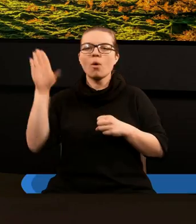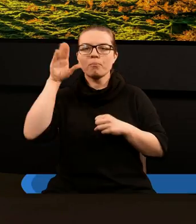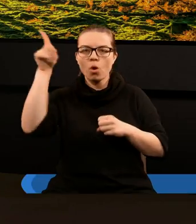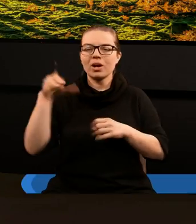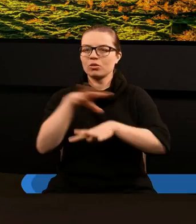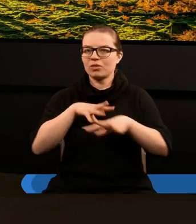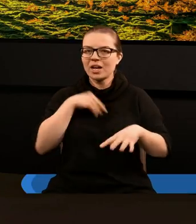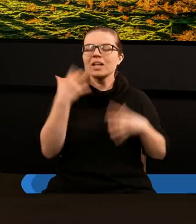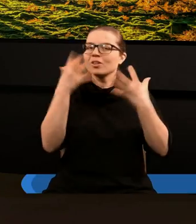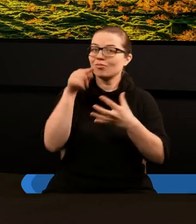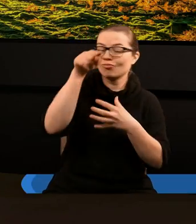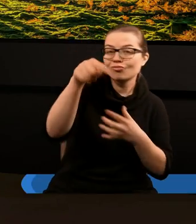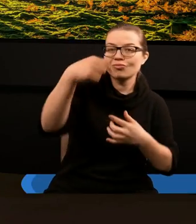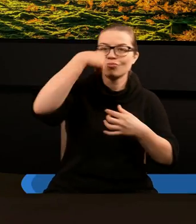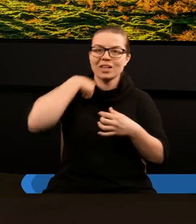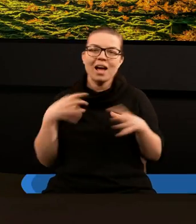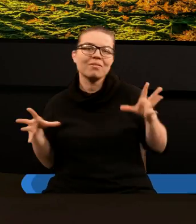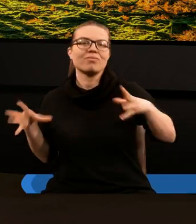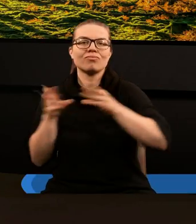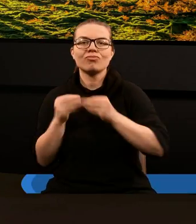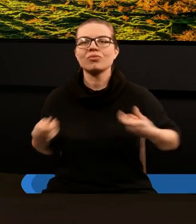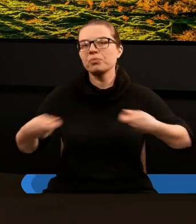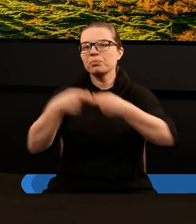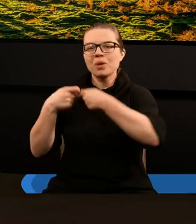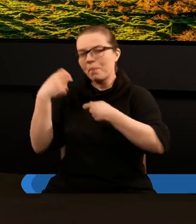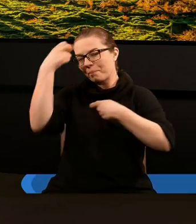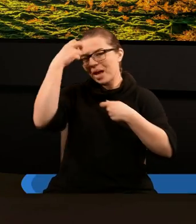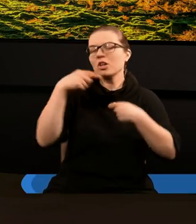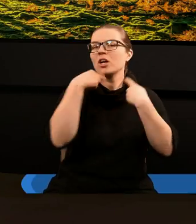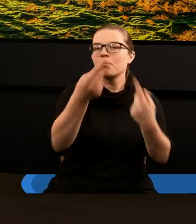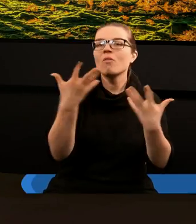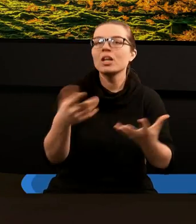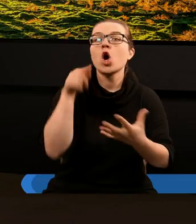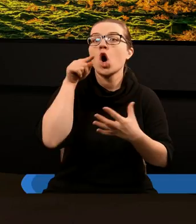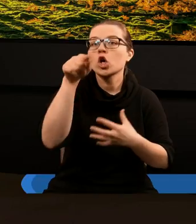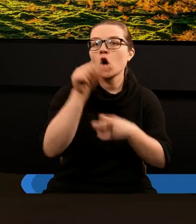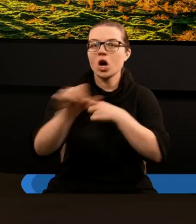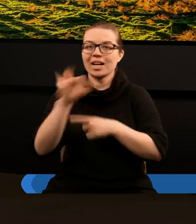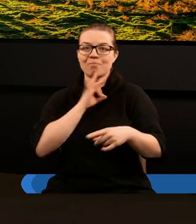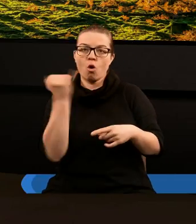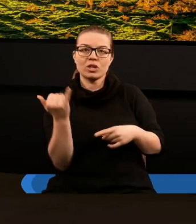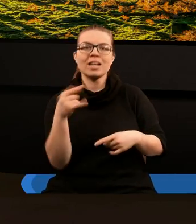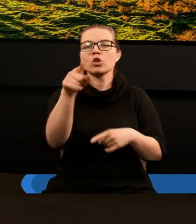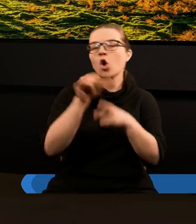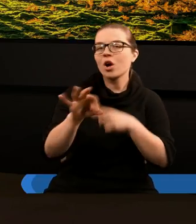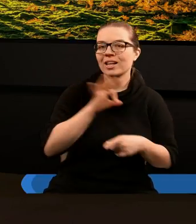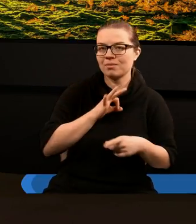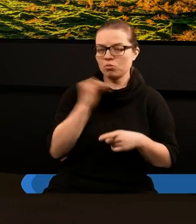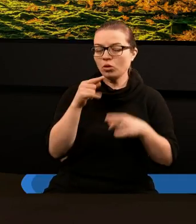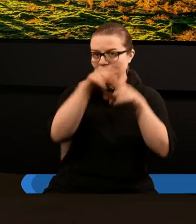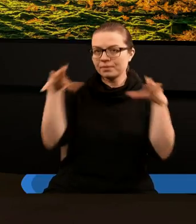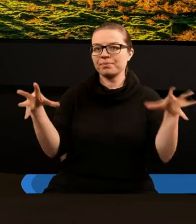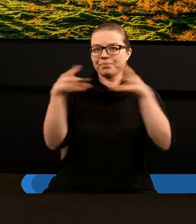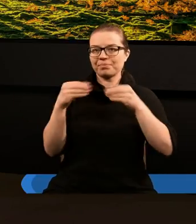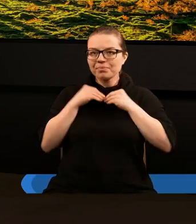Chce położyć na Tobie, na mnie, na nas wszystkich swoją pieczęć i powiedzieć to jest moje dziecko. Dlatego